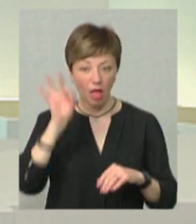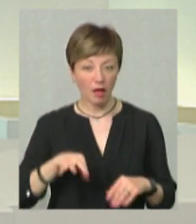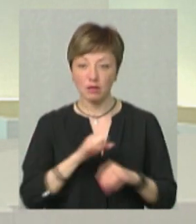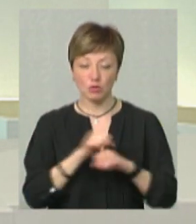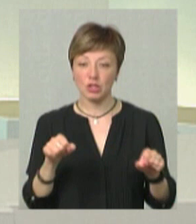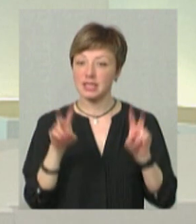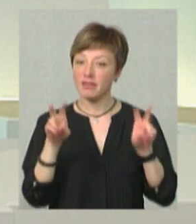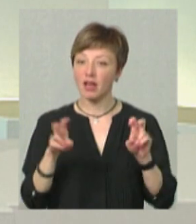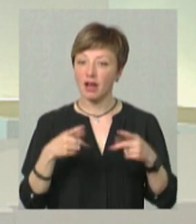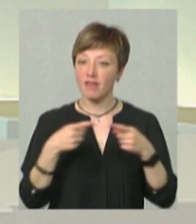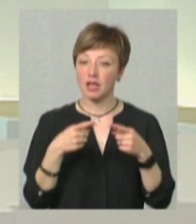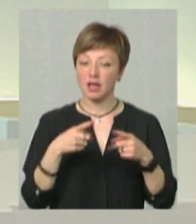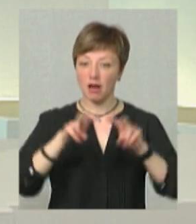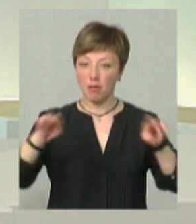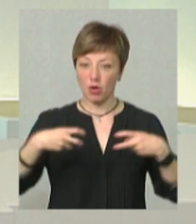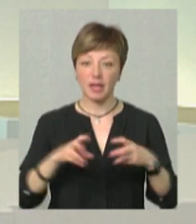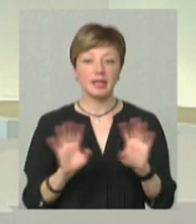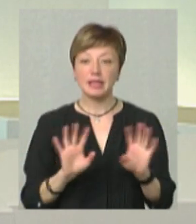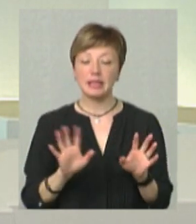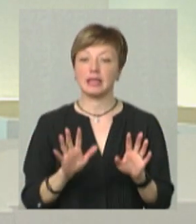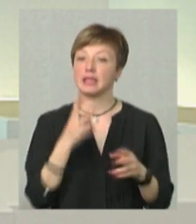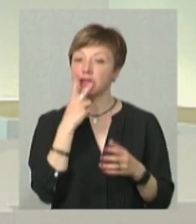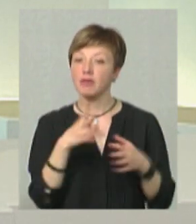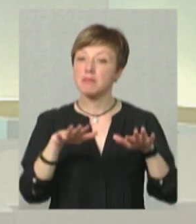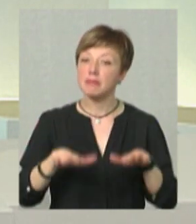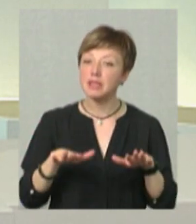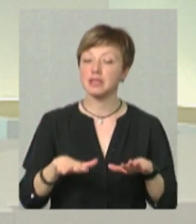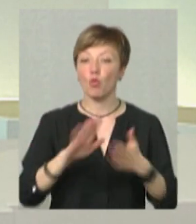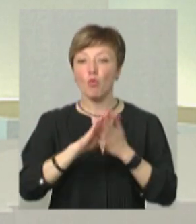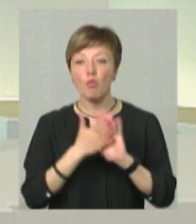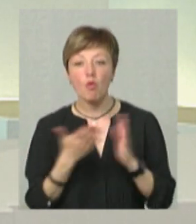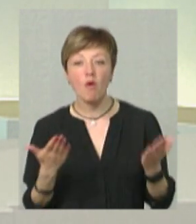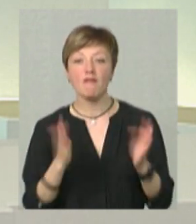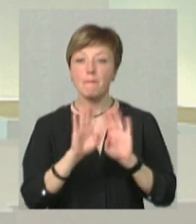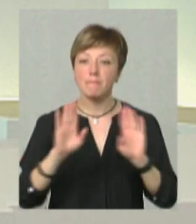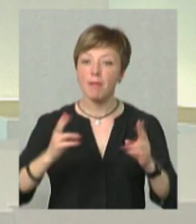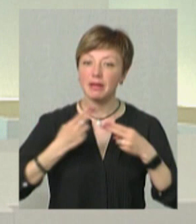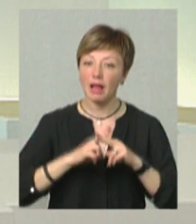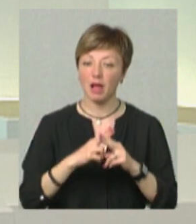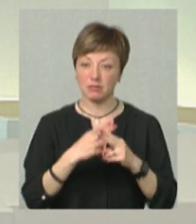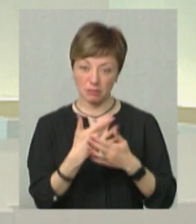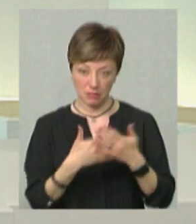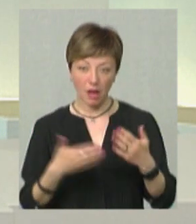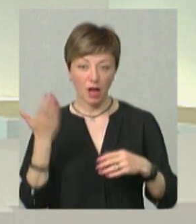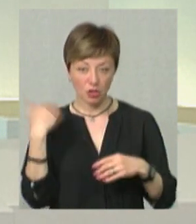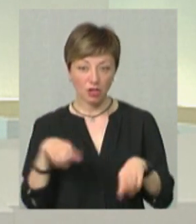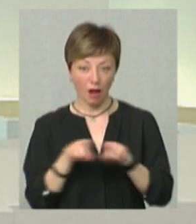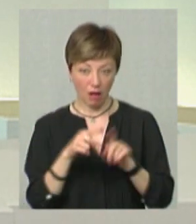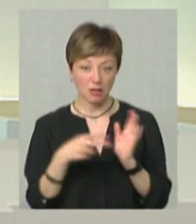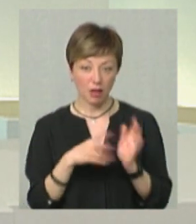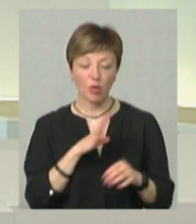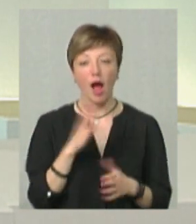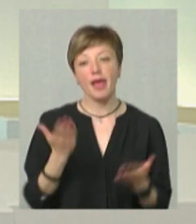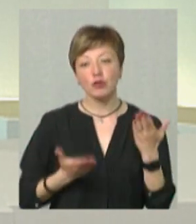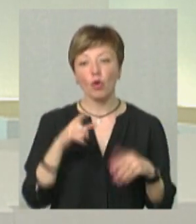було називати ті квартири, що вони там мародерські. Треба дивитися, де знаходяться локації, які умови, дорога, меблі, техніки. Квартира так і так здавалася раніше. Але